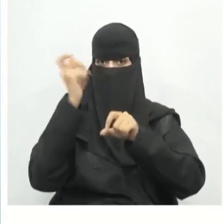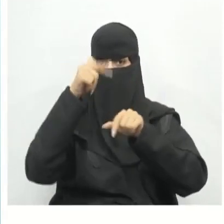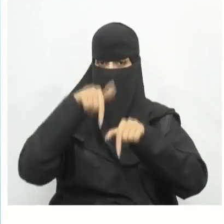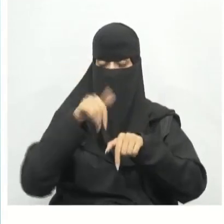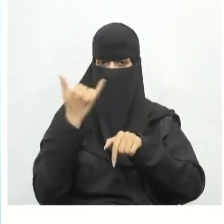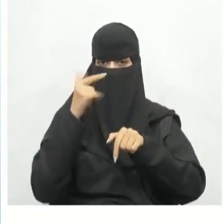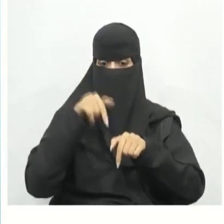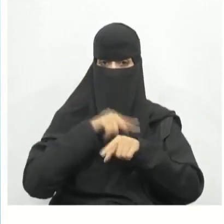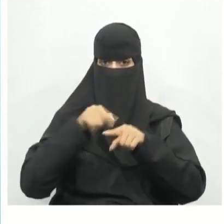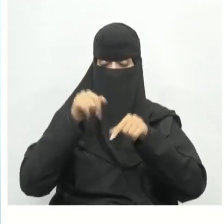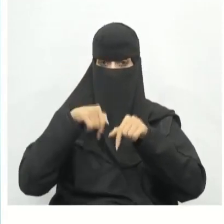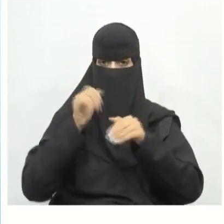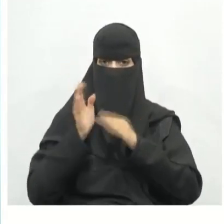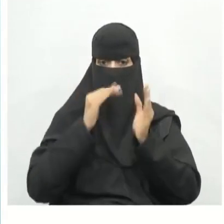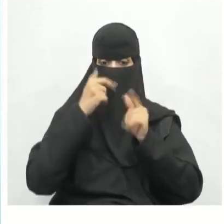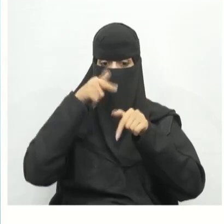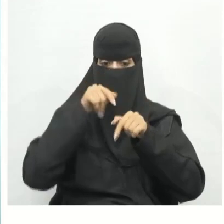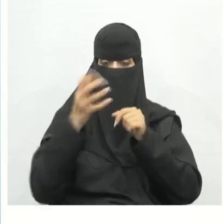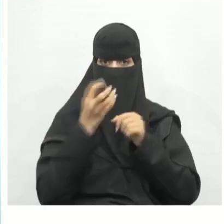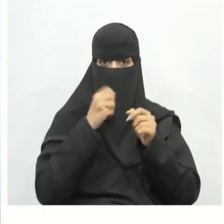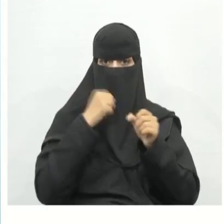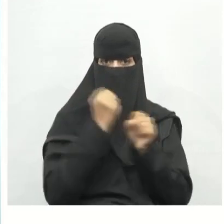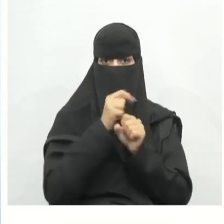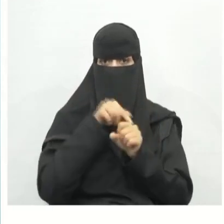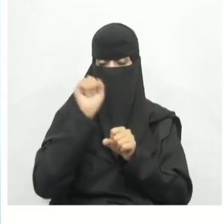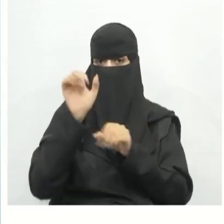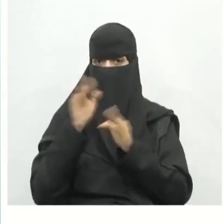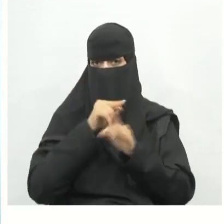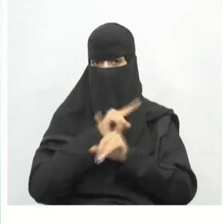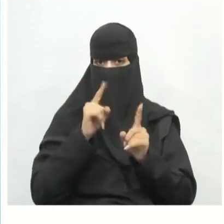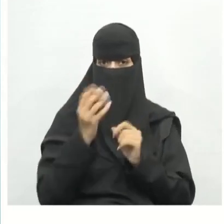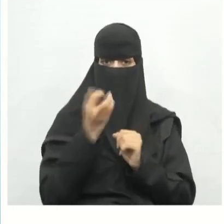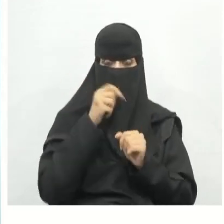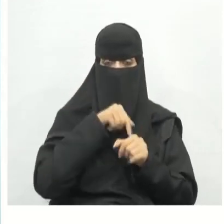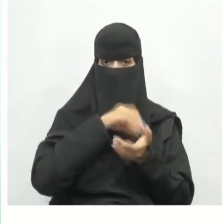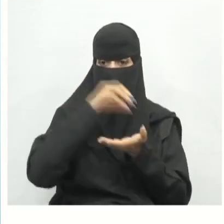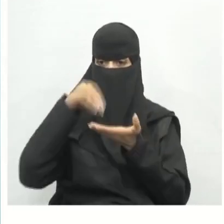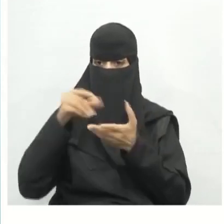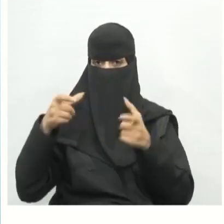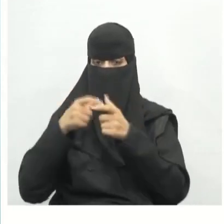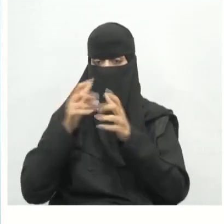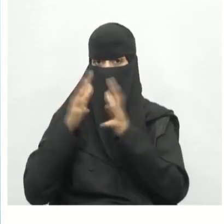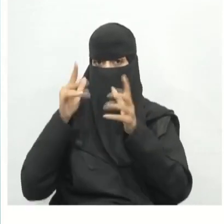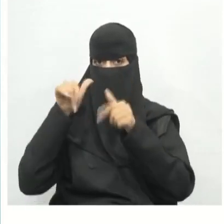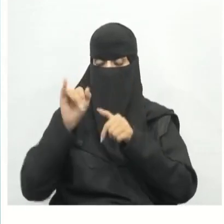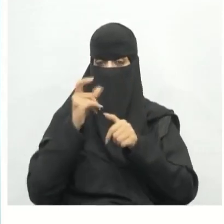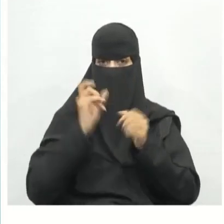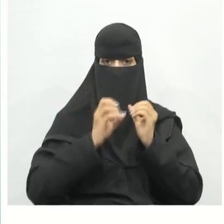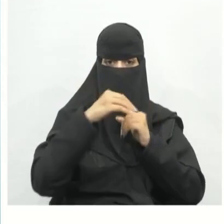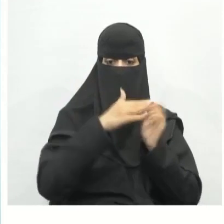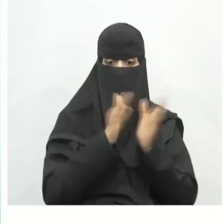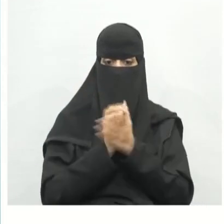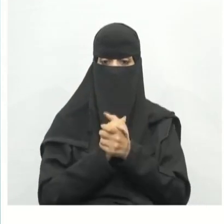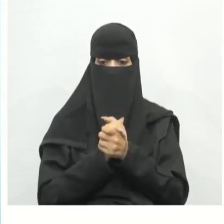وسهولة إلى الأدوات التي نحتاجها لمهمة معينة دون الحاجة إلى التنقل إلى مجموعة كبيرة من الأدوات